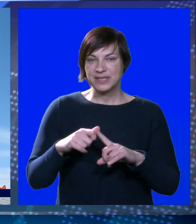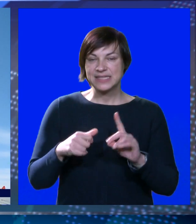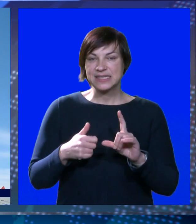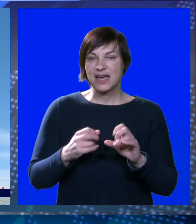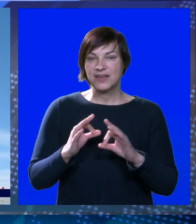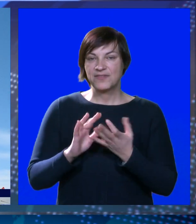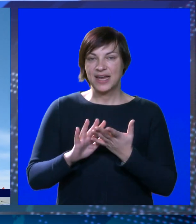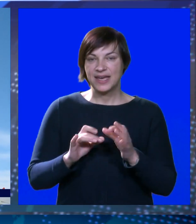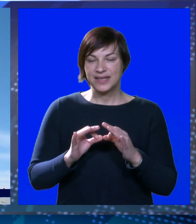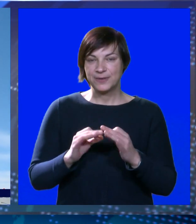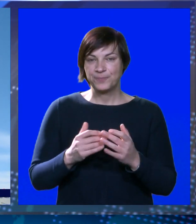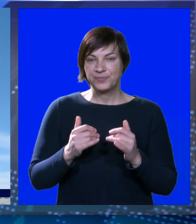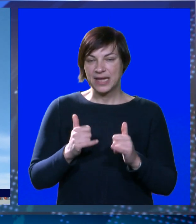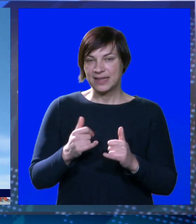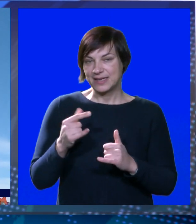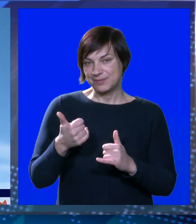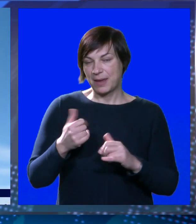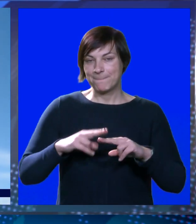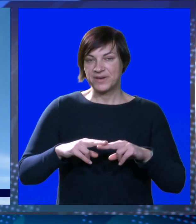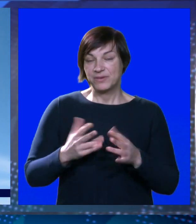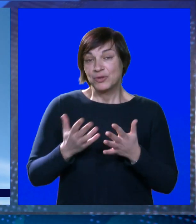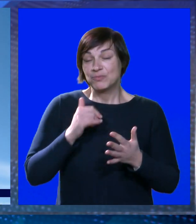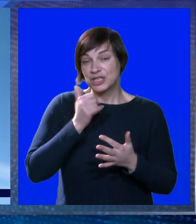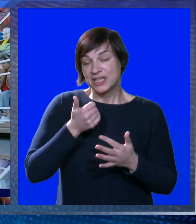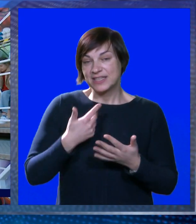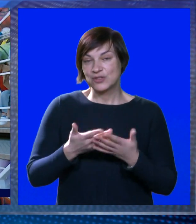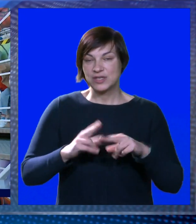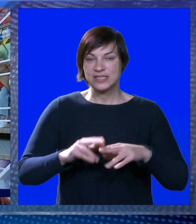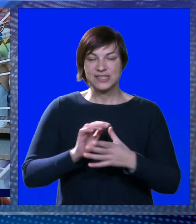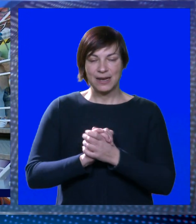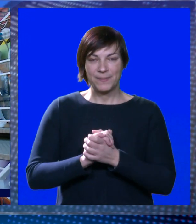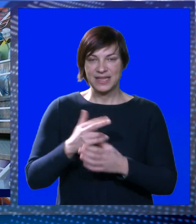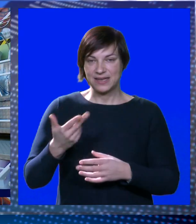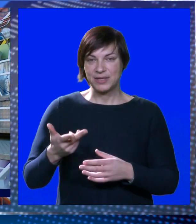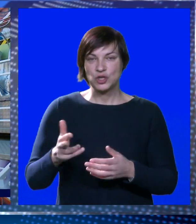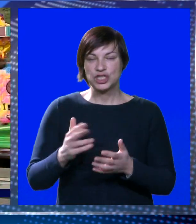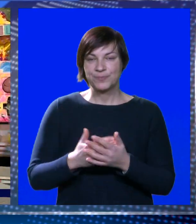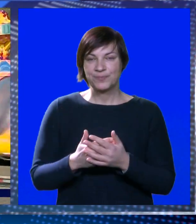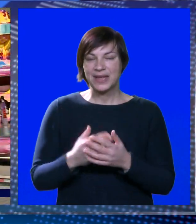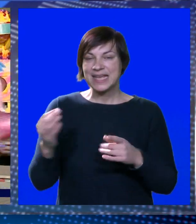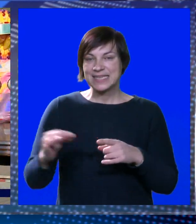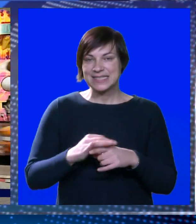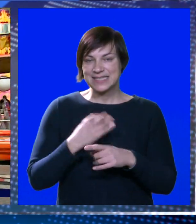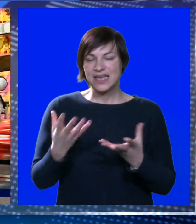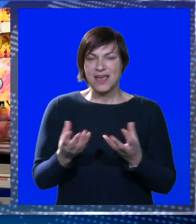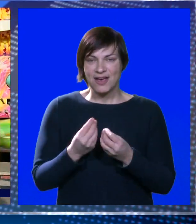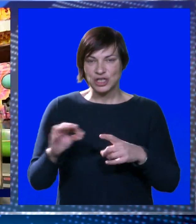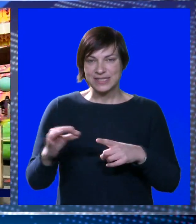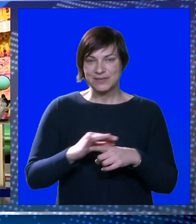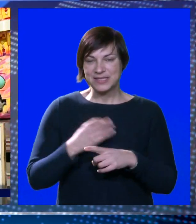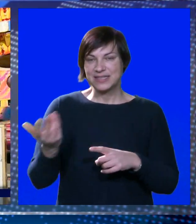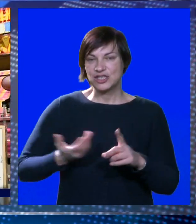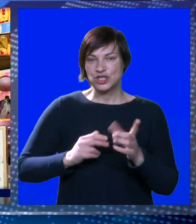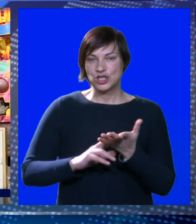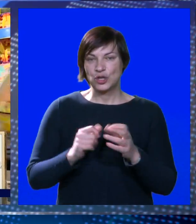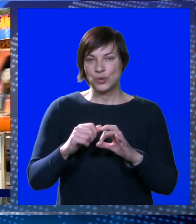žuto veliko. Evo, danas mi je prvi don, možda i sutra pođem sa ostalim prijateljima. Sretna sam, jako sam sretna